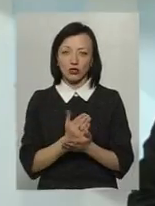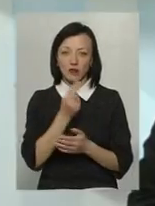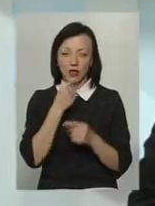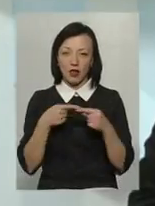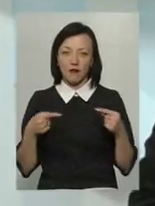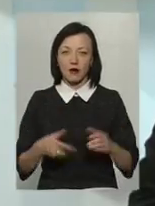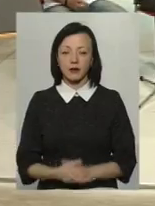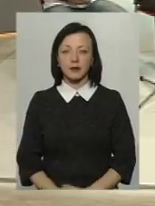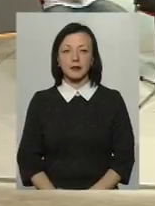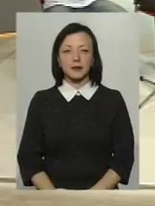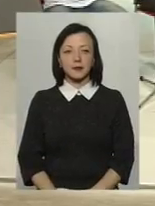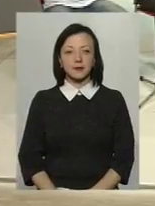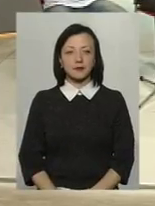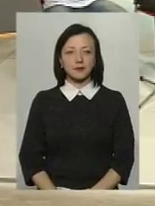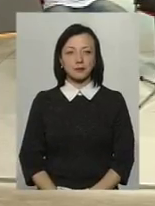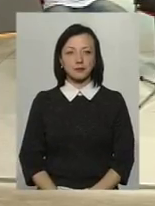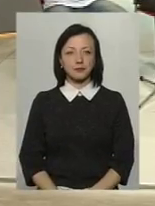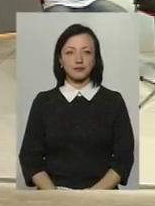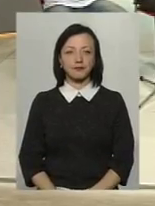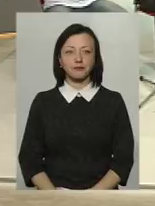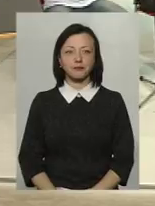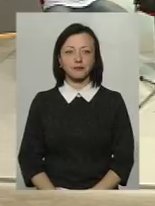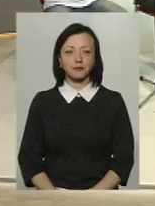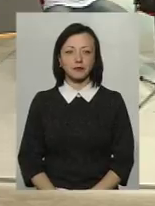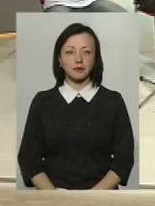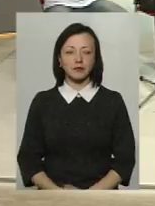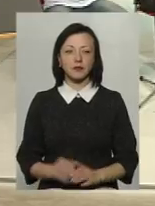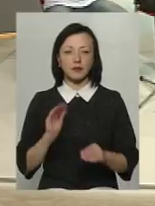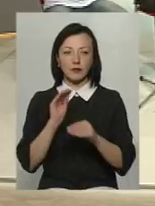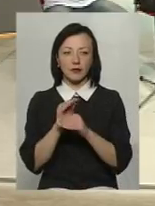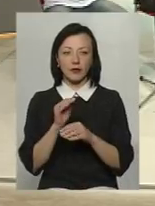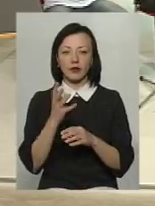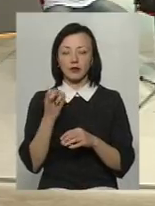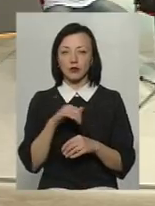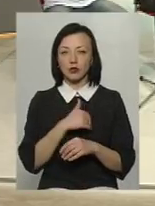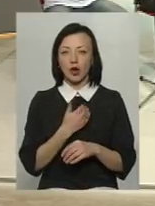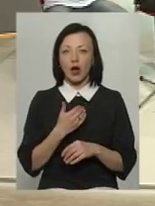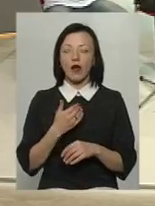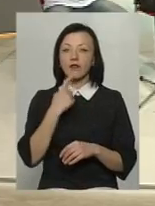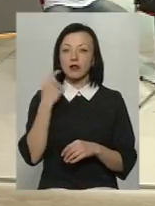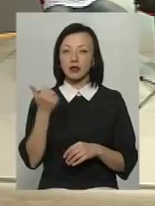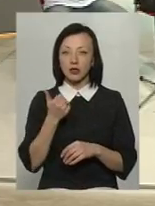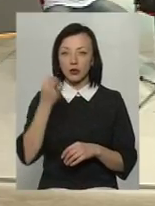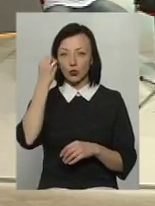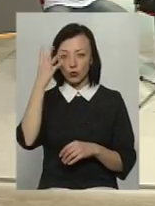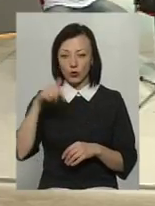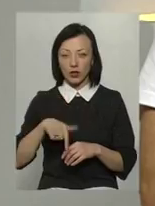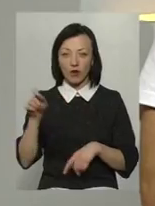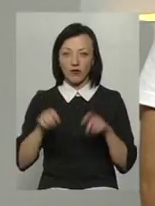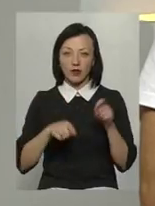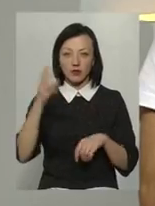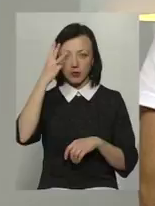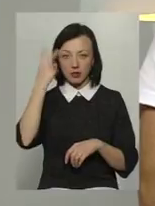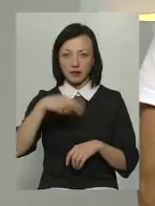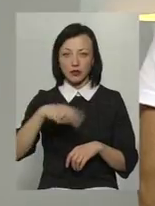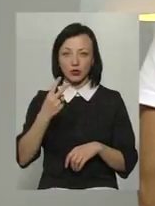Я з вашого дозволу шагнути. Дивіться, яка інтенсивність? У неділю проходить пермакультурна конференція всеукраїнська в Хмельницькому 22